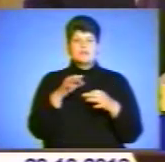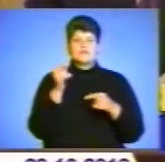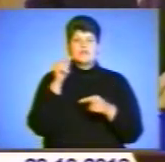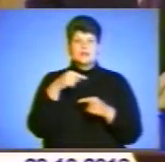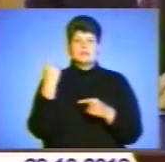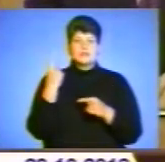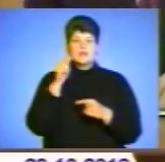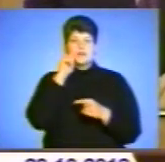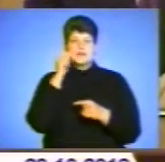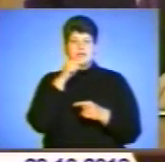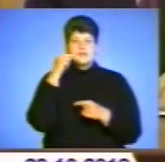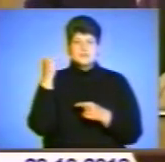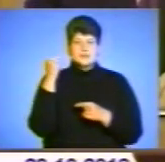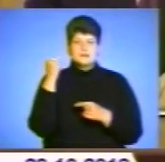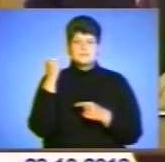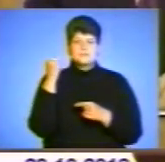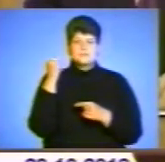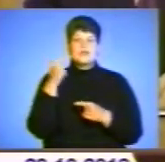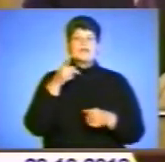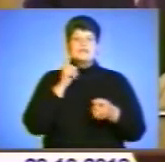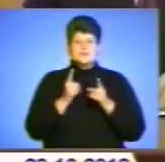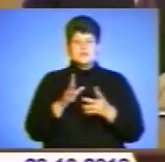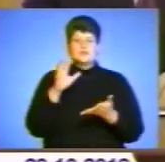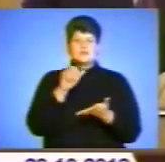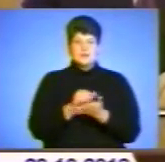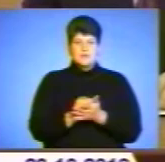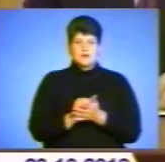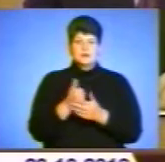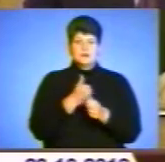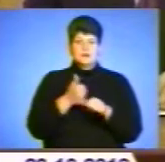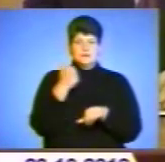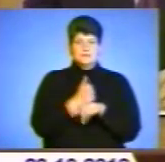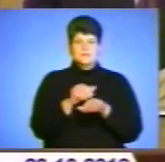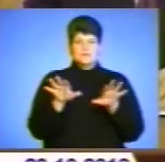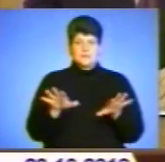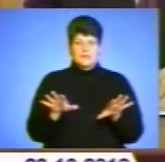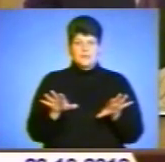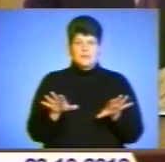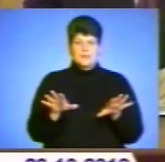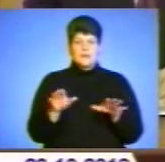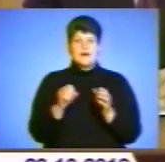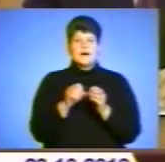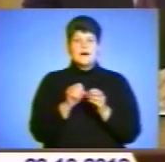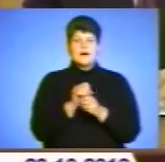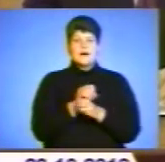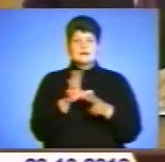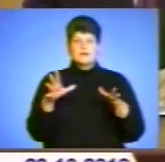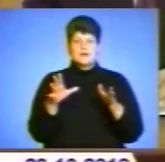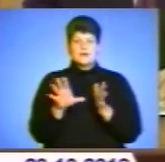Росія і Україна дійсно займають одне з лідируючих місць. Менію вважаю віду атомну енергетику,